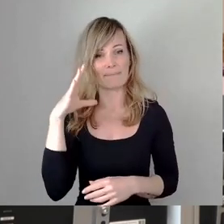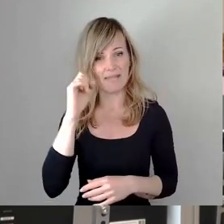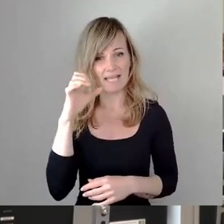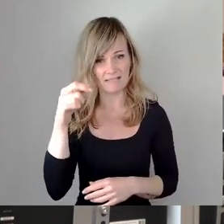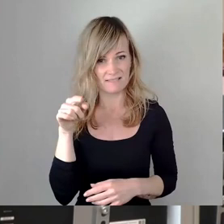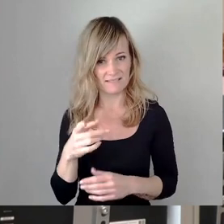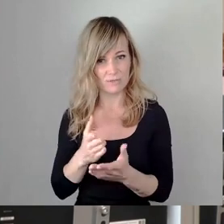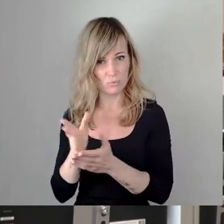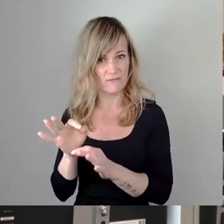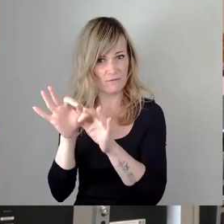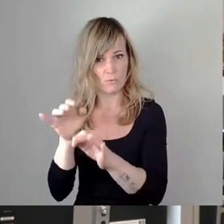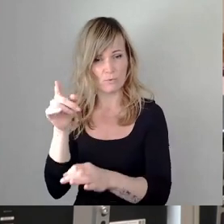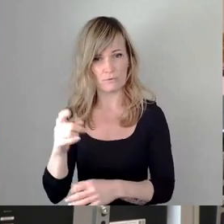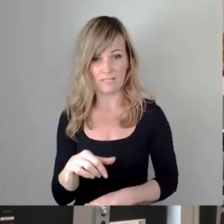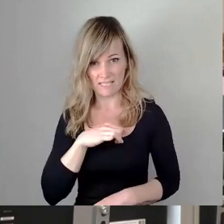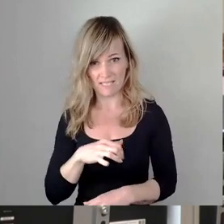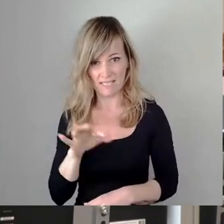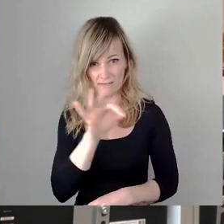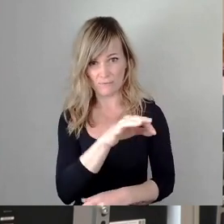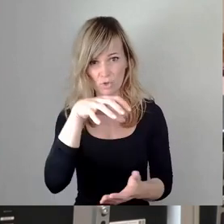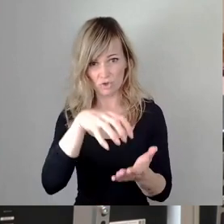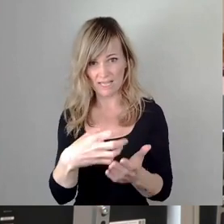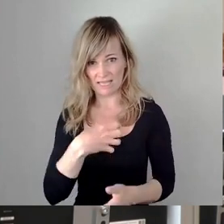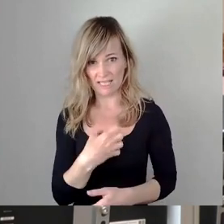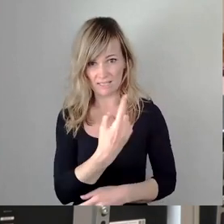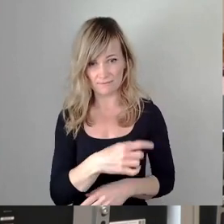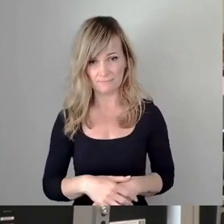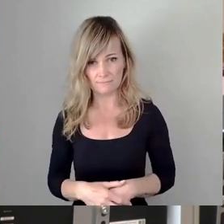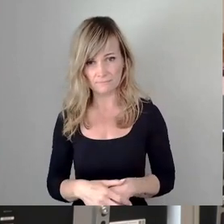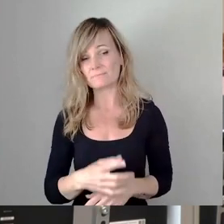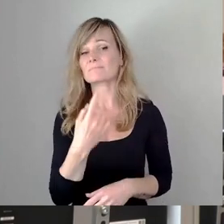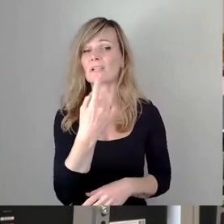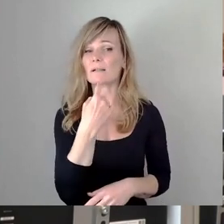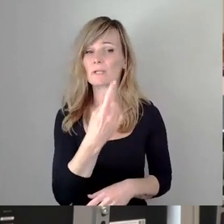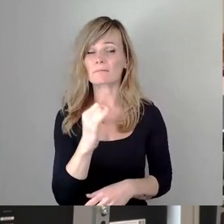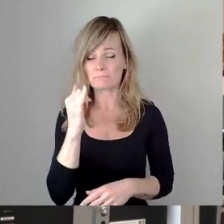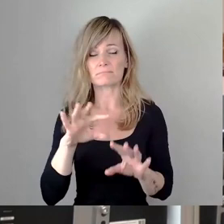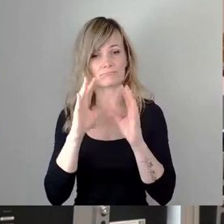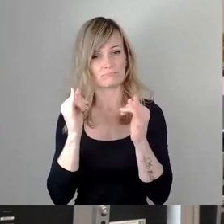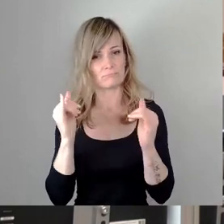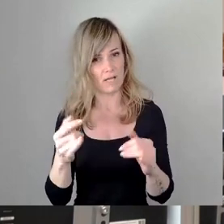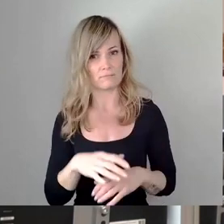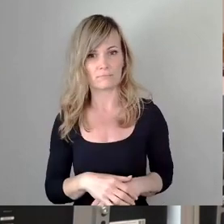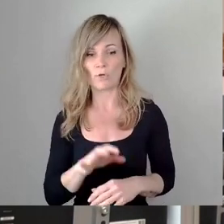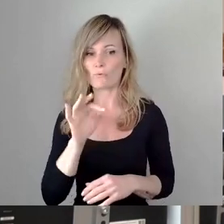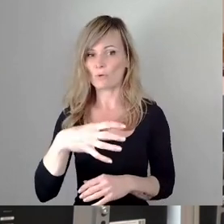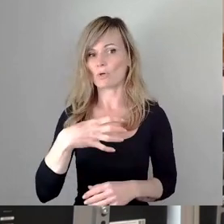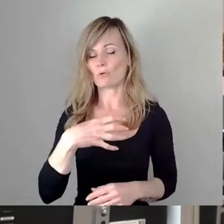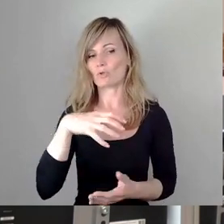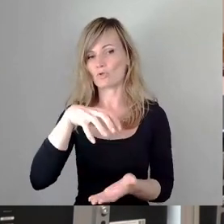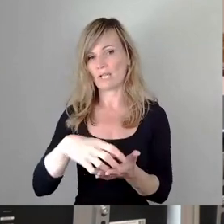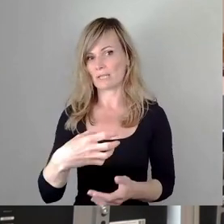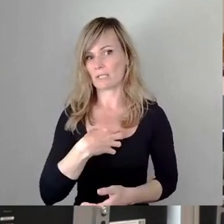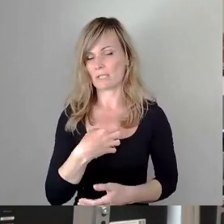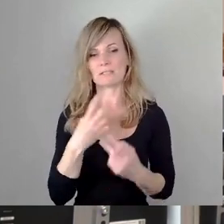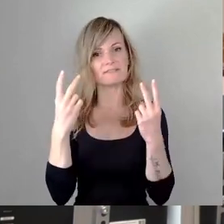im Interesse der Stadt Dresden sind. Und das haben sie ja selbst umfänglich ausgeführt, wie wichtig die Filmnächte für die Stadt Dresden sind. Sie haben Übernachtungen